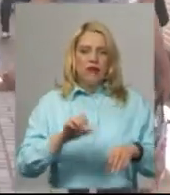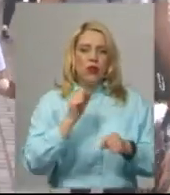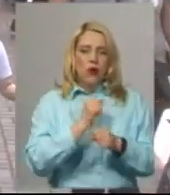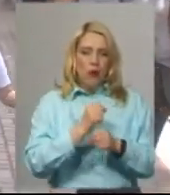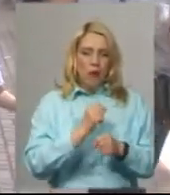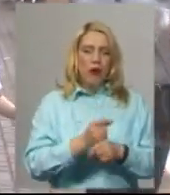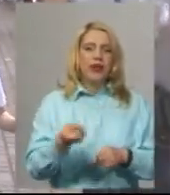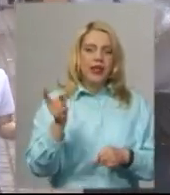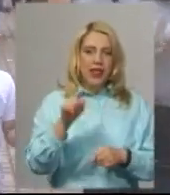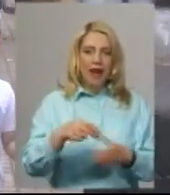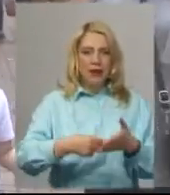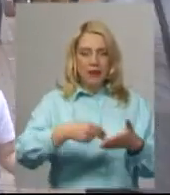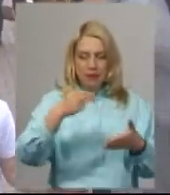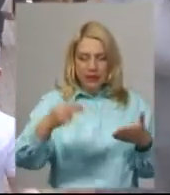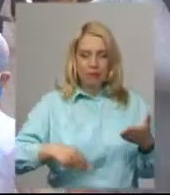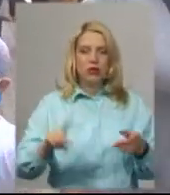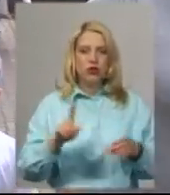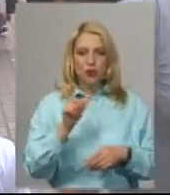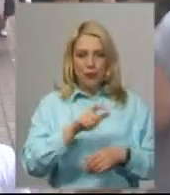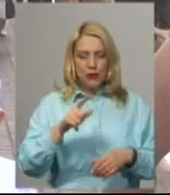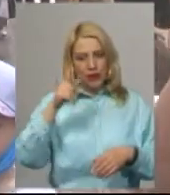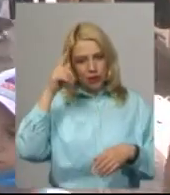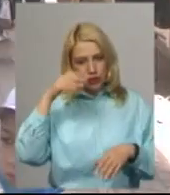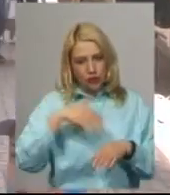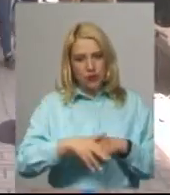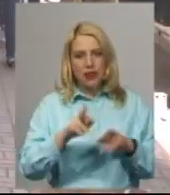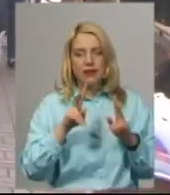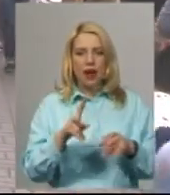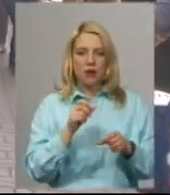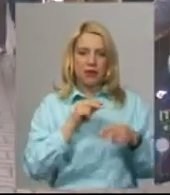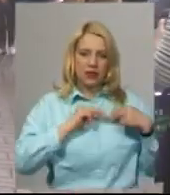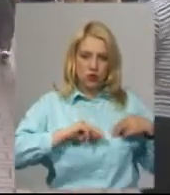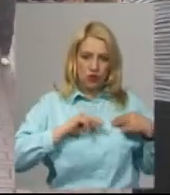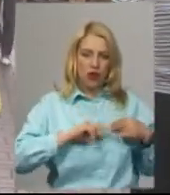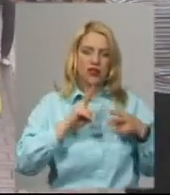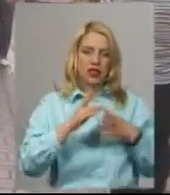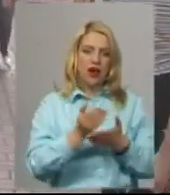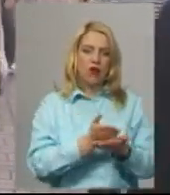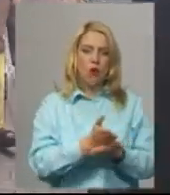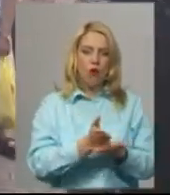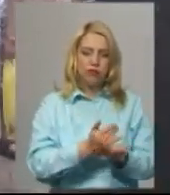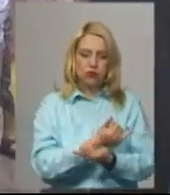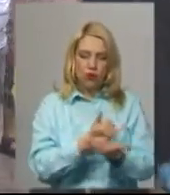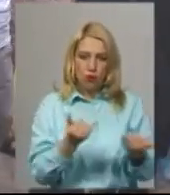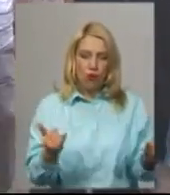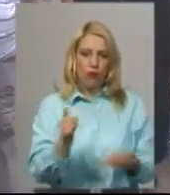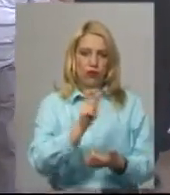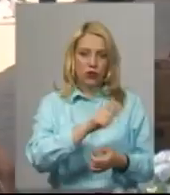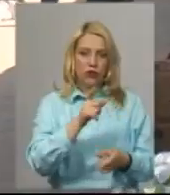навіть під підпис, щоб люди розуміли, як працювати, як обслуговувати людей в період